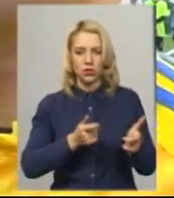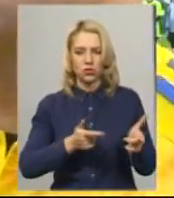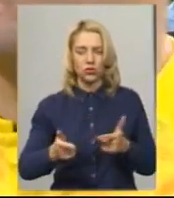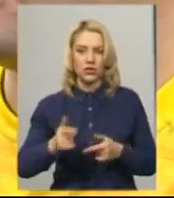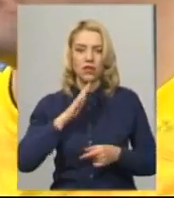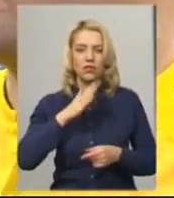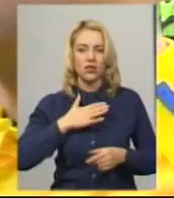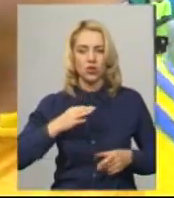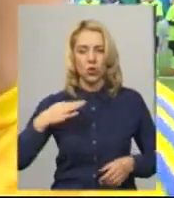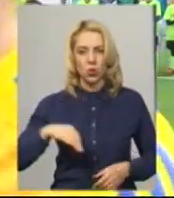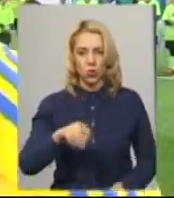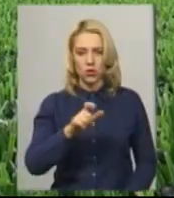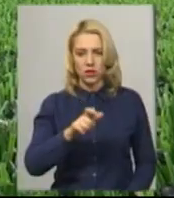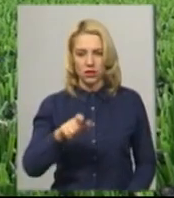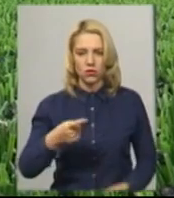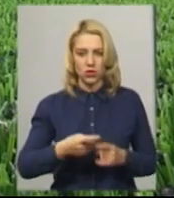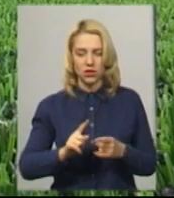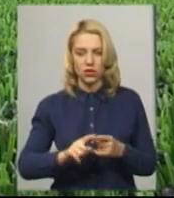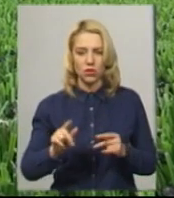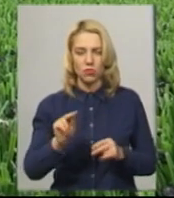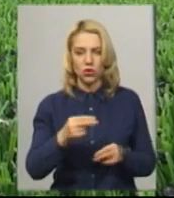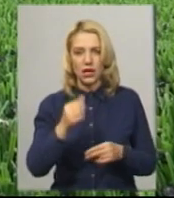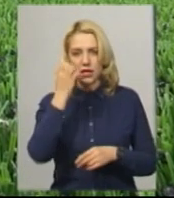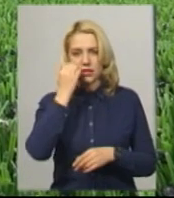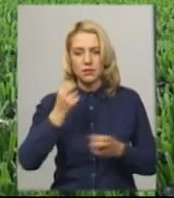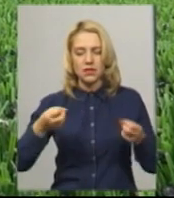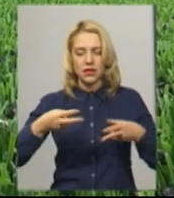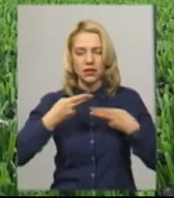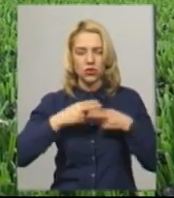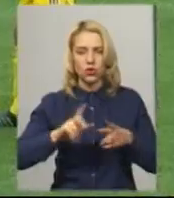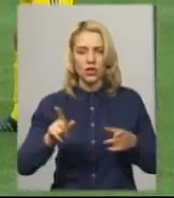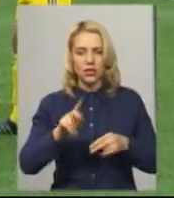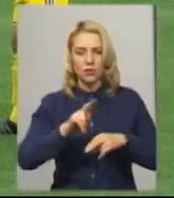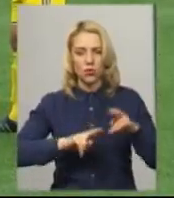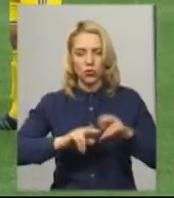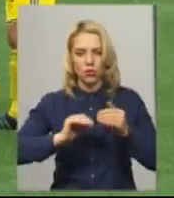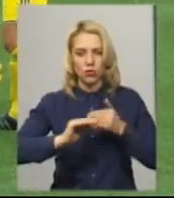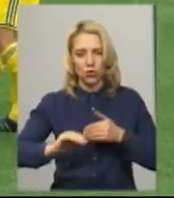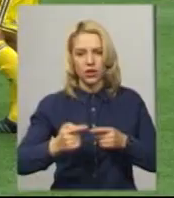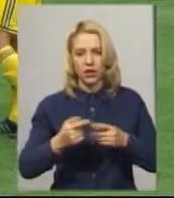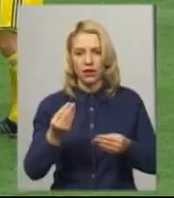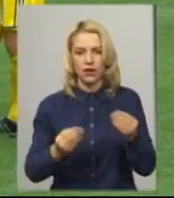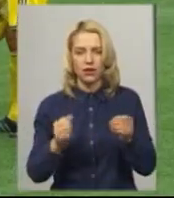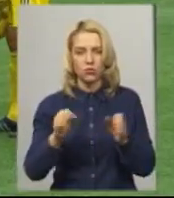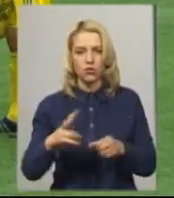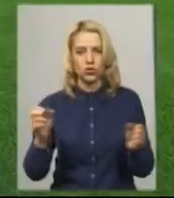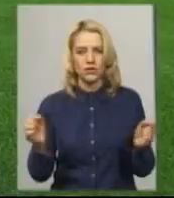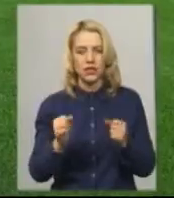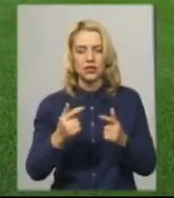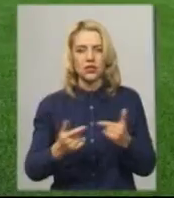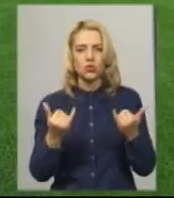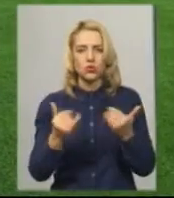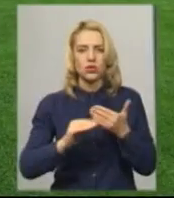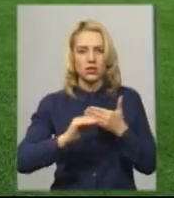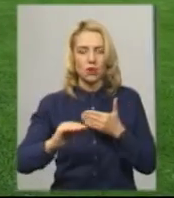наших курсантів до цих чемпіонатів. Завдяки спеціальній технології, за якою побудоване поле, грати на ньому можна і взимку. Це сучасне